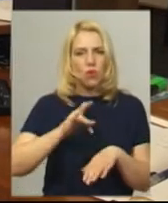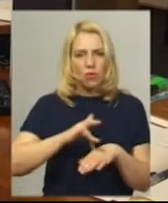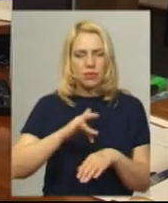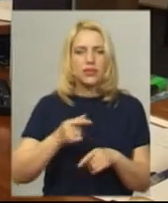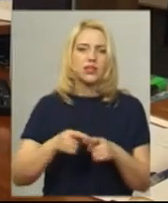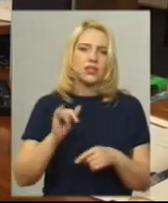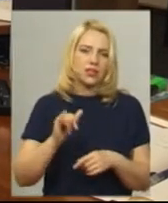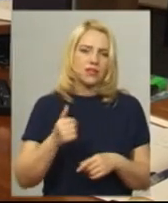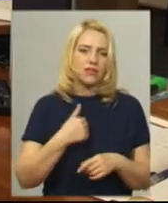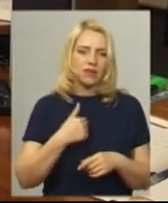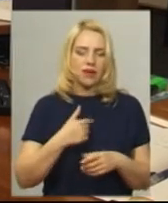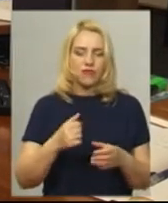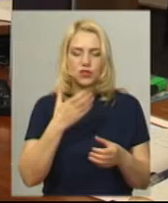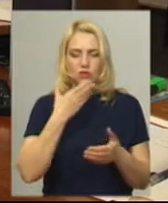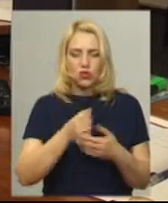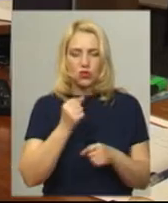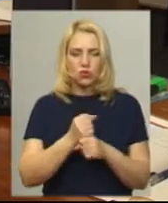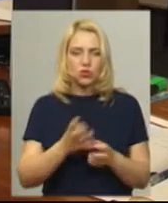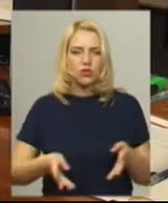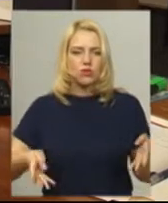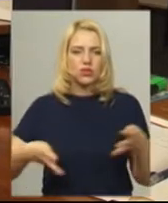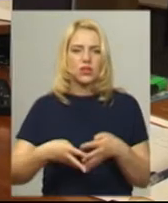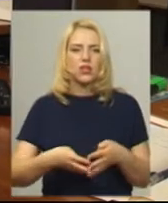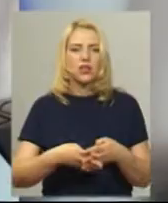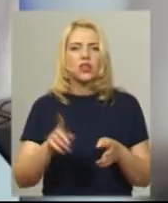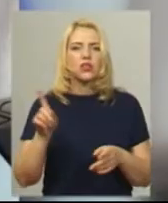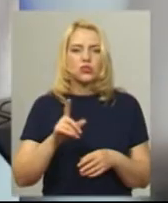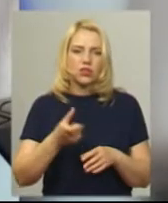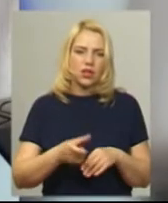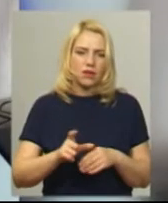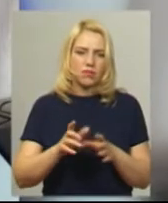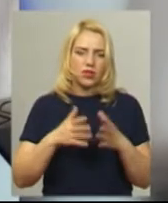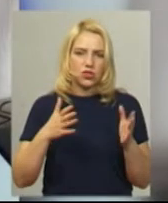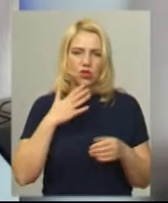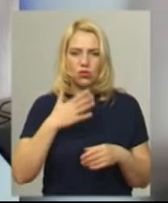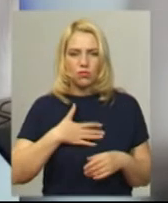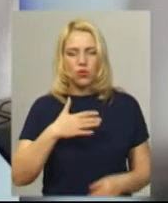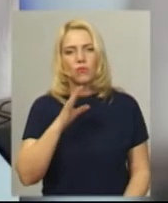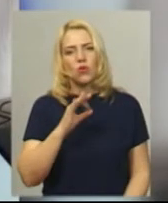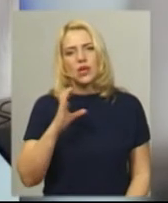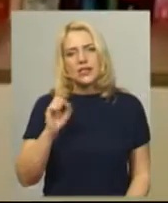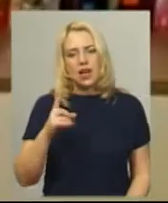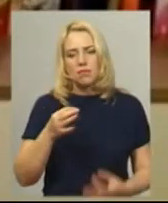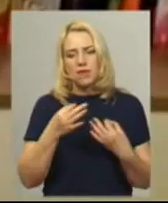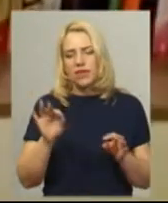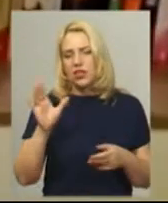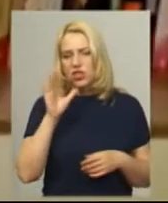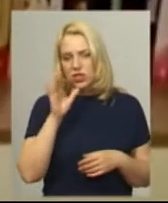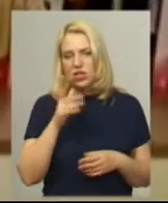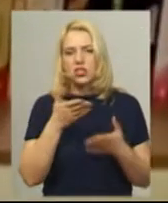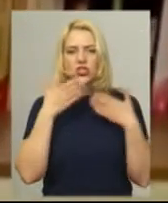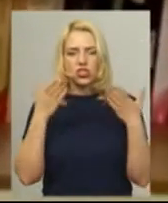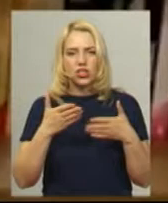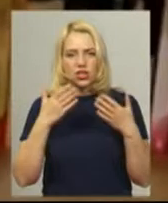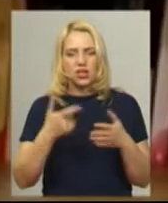в своїй роботі поєднати те, що я найбільше люблю. У вільний час Ольга Салій почитає, жінка має колекцію книг та